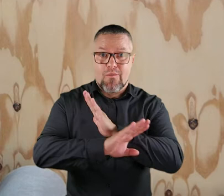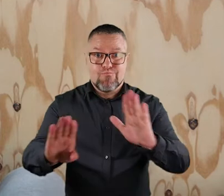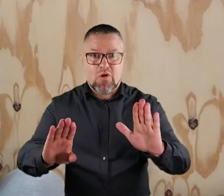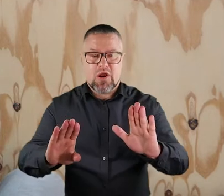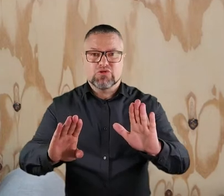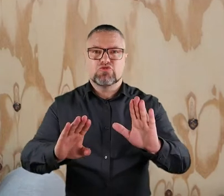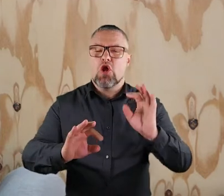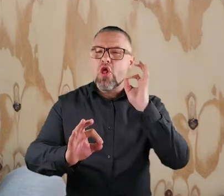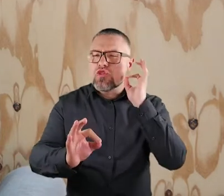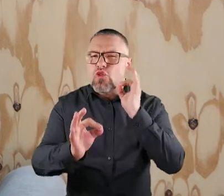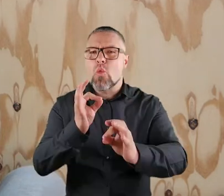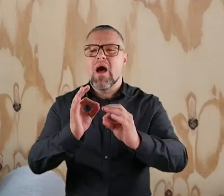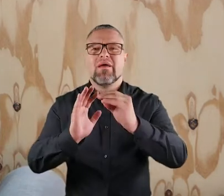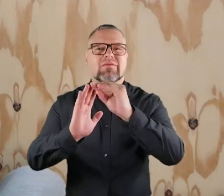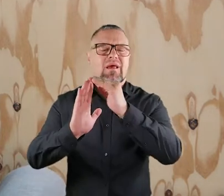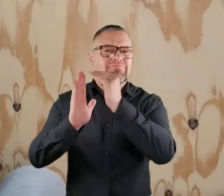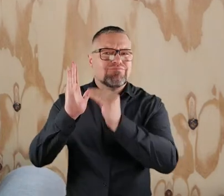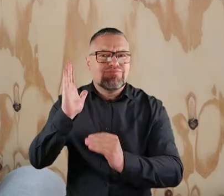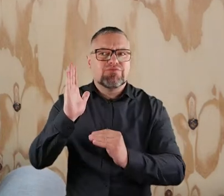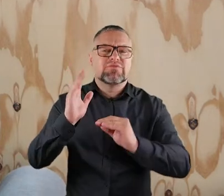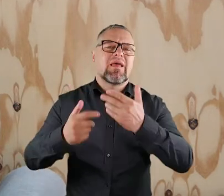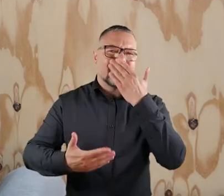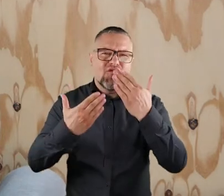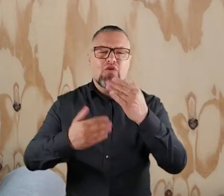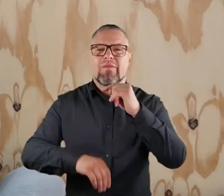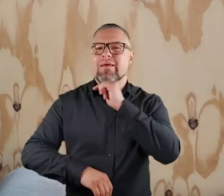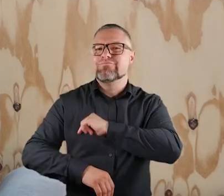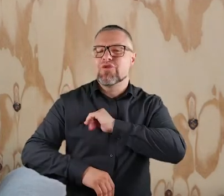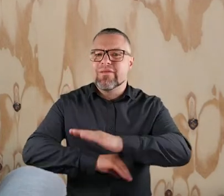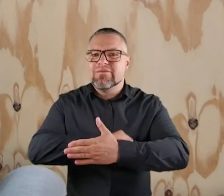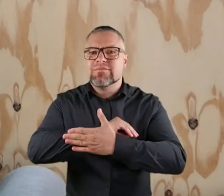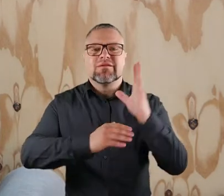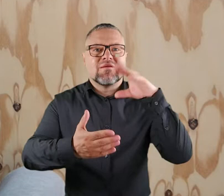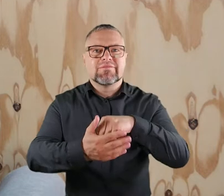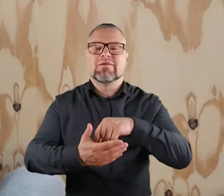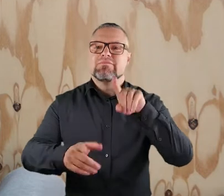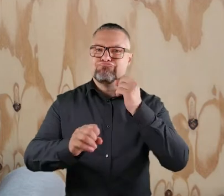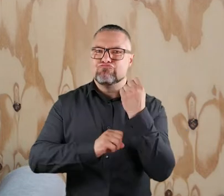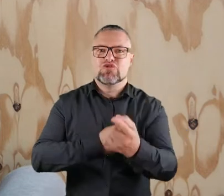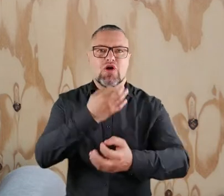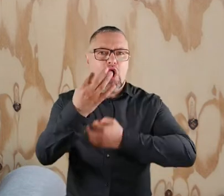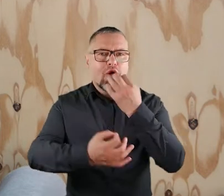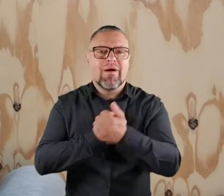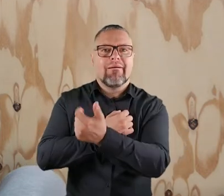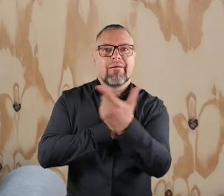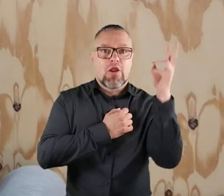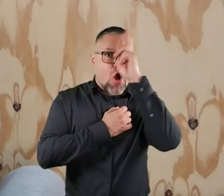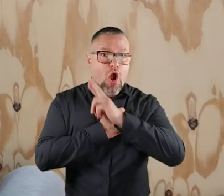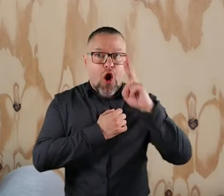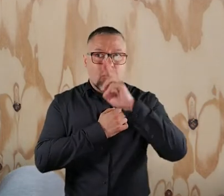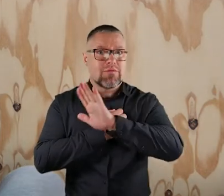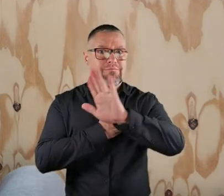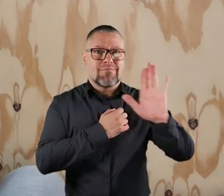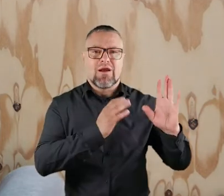prezentuje konkretne treści właśnie w obszarze psychologicznego wsparcia, zawiera też wypowiedzi kilkunastu